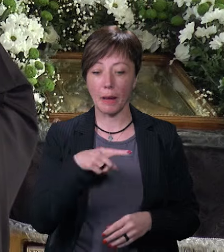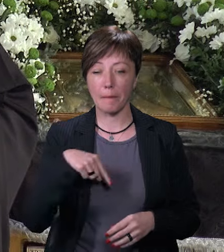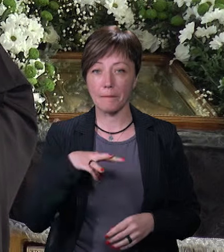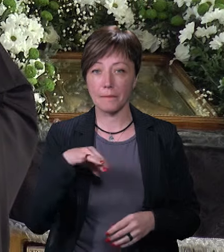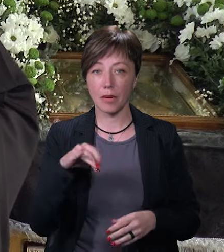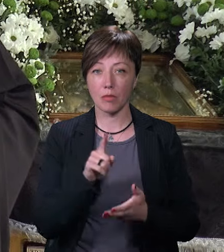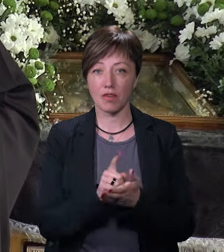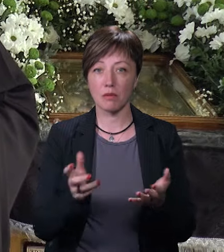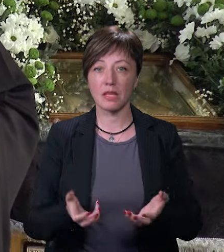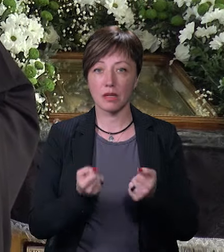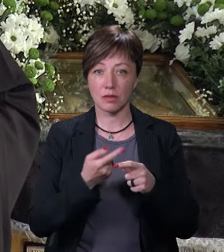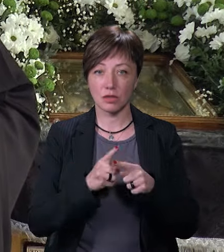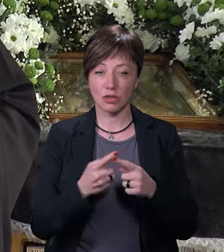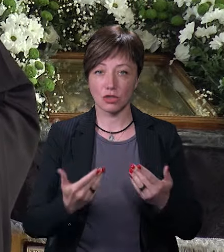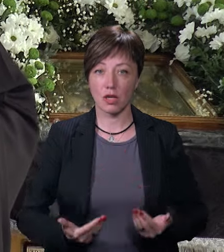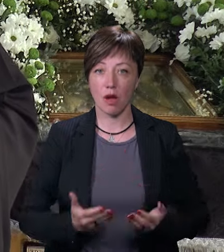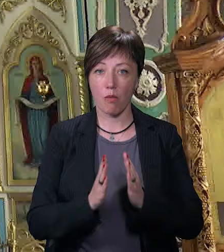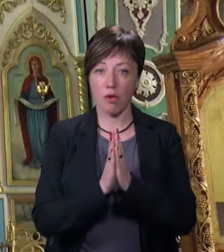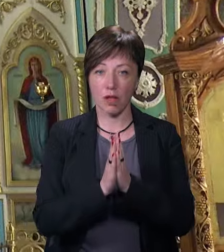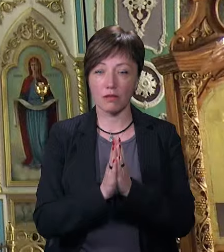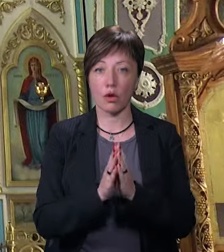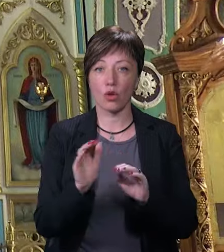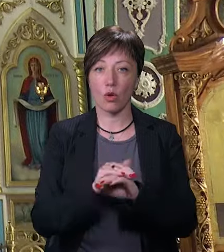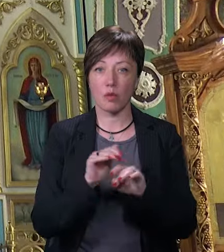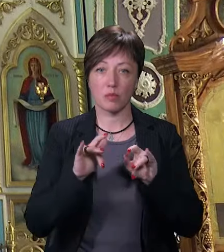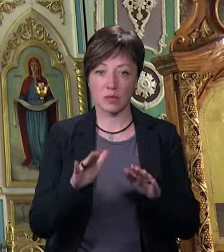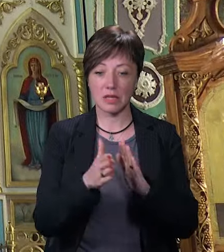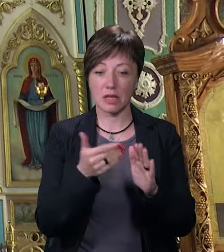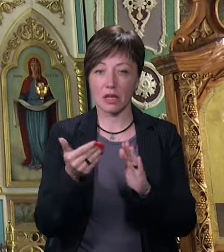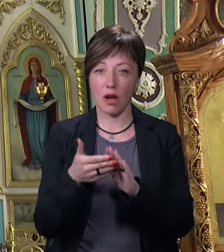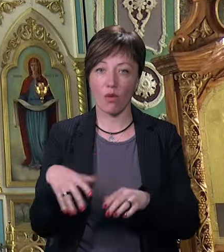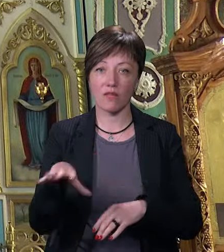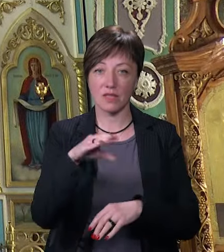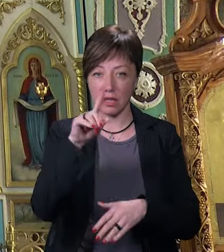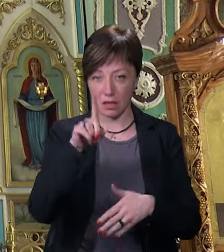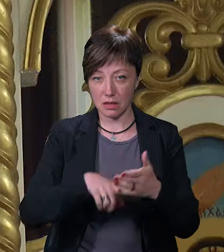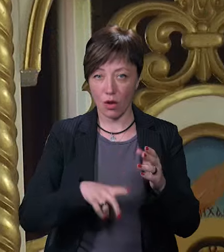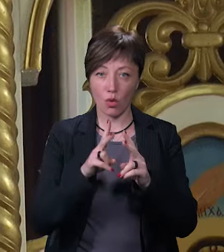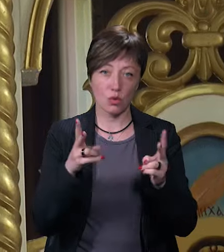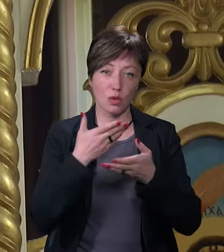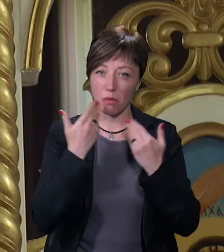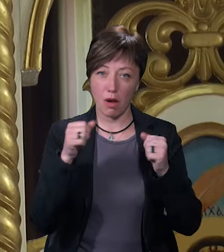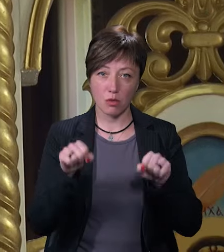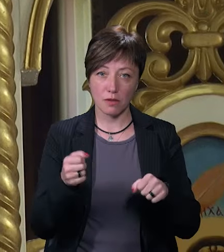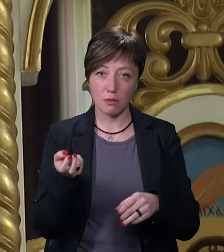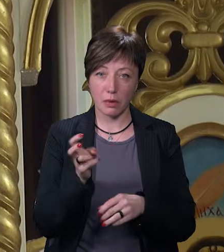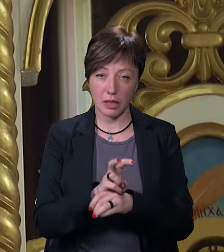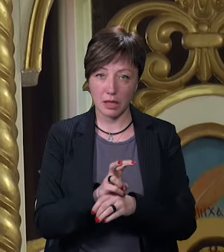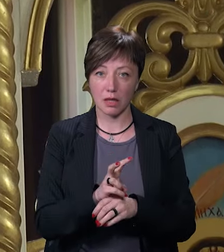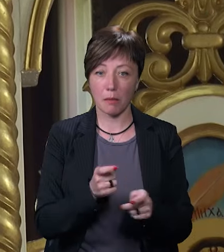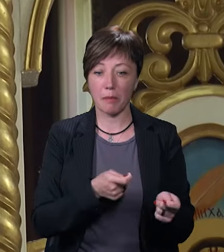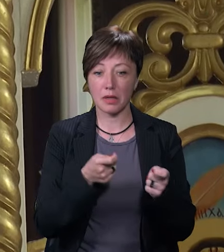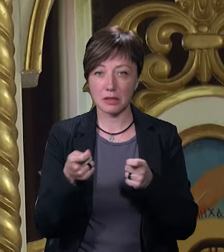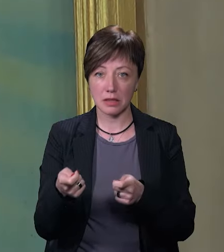підтримувати це життя молитвою і добрими справами. І я закликаю усіх християн, хто не має можливості прийти, щоб